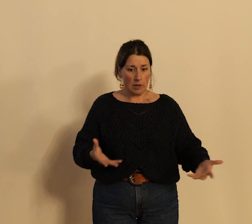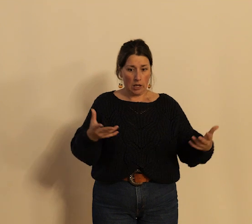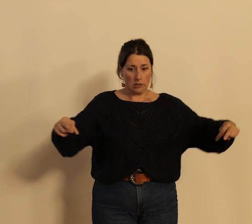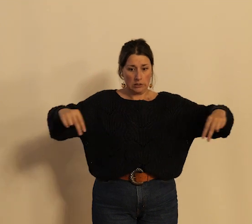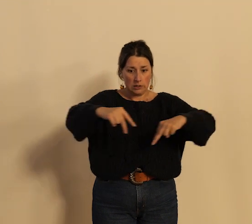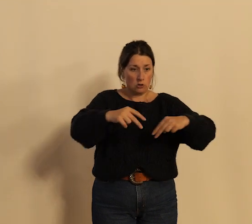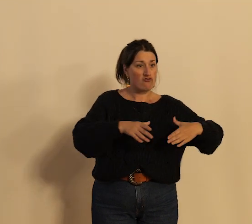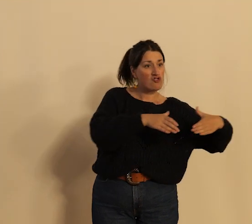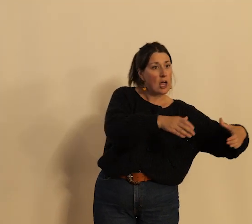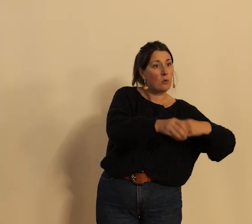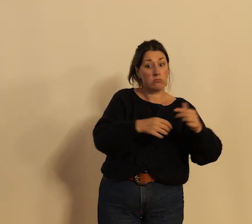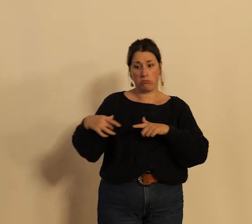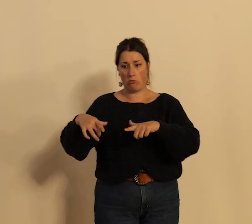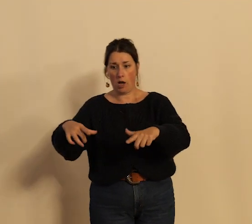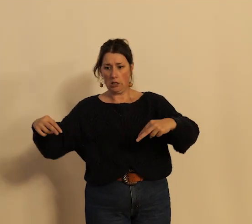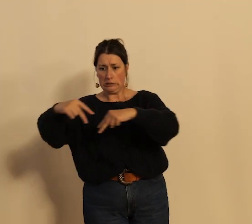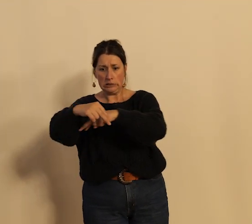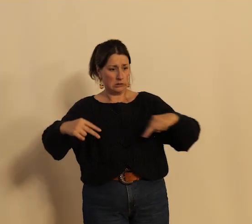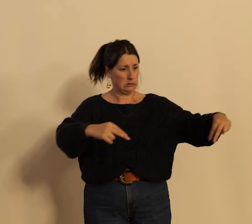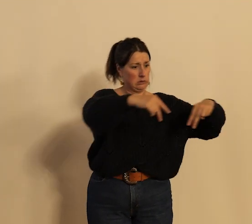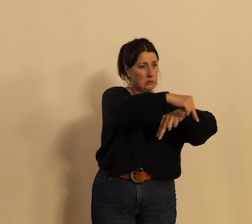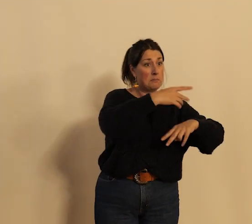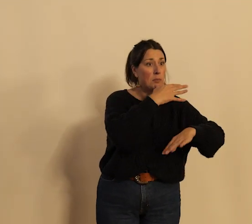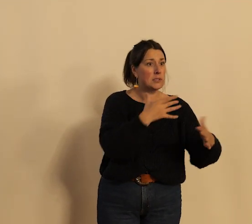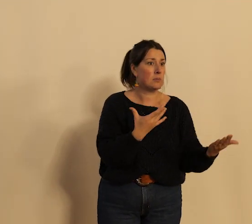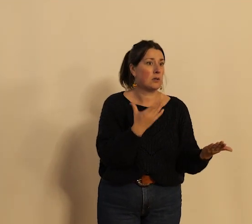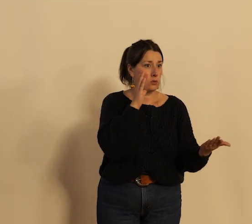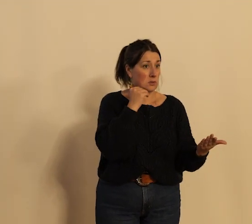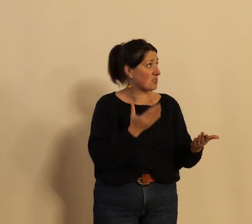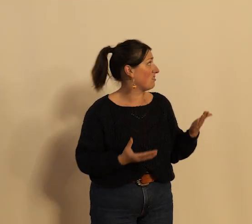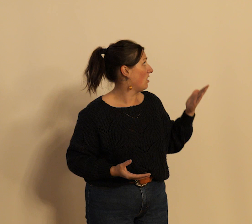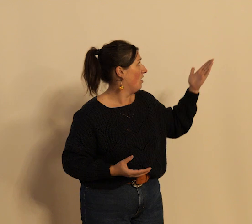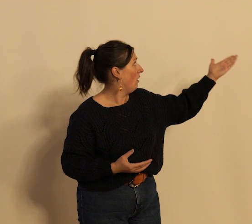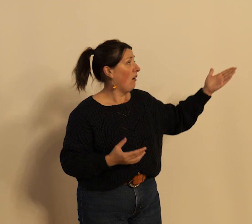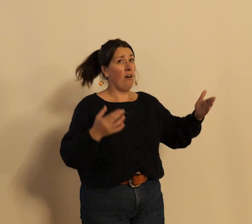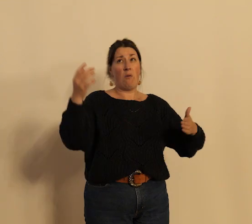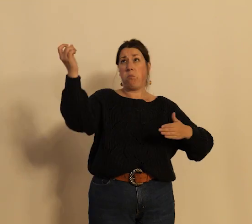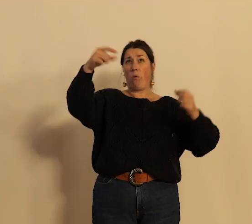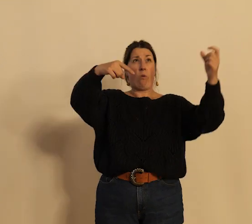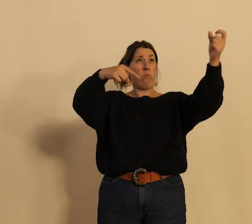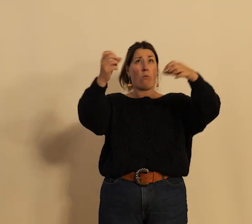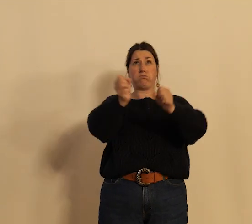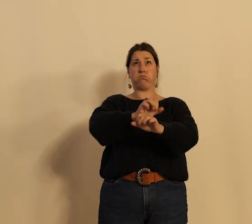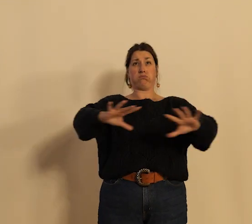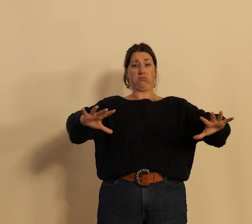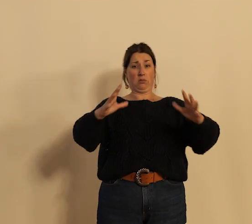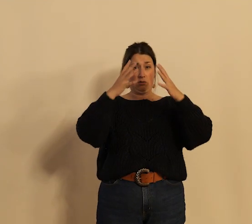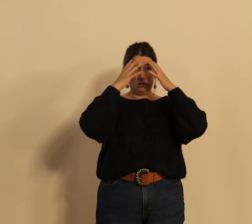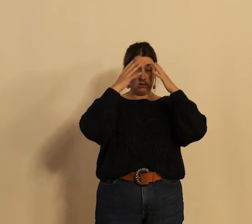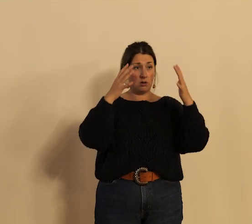Cher ou la Loire et donc ils viennent assister aux destructions comme on le voit sur cette vue et